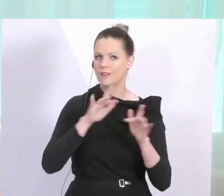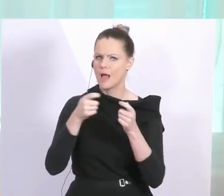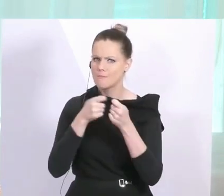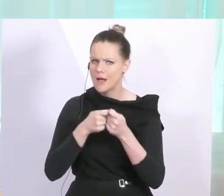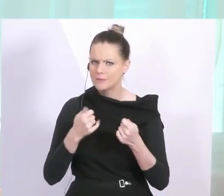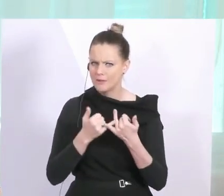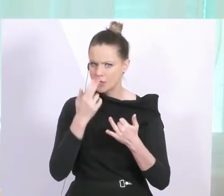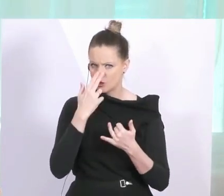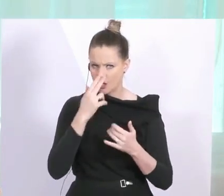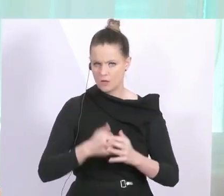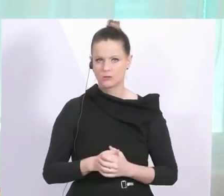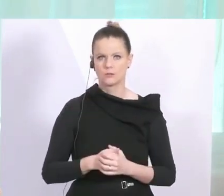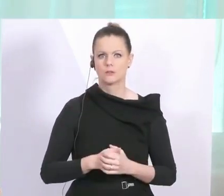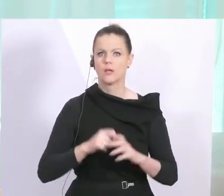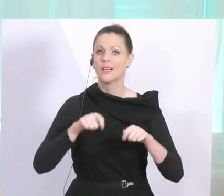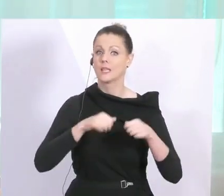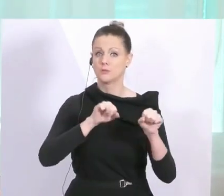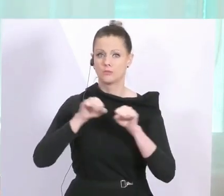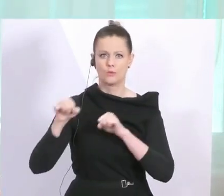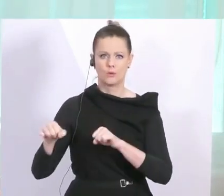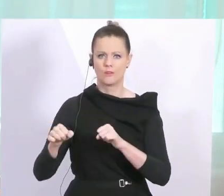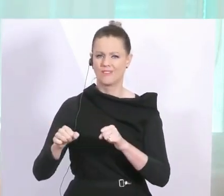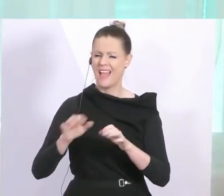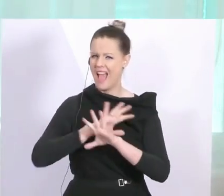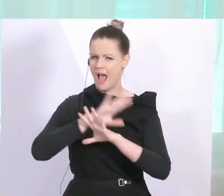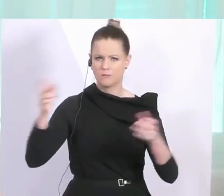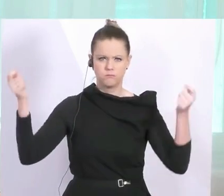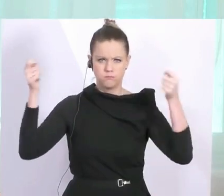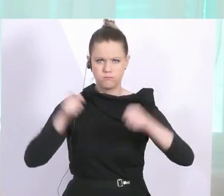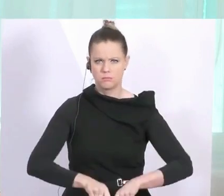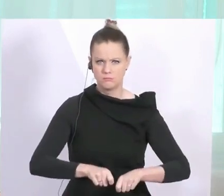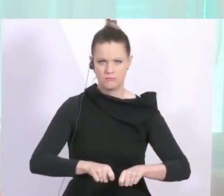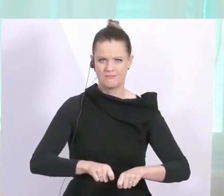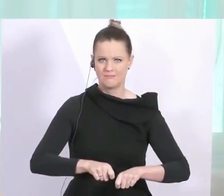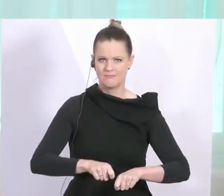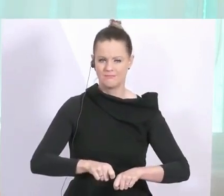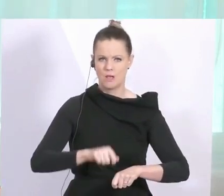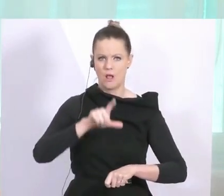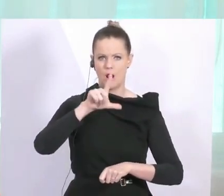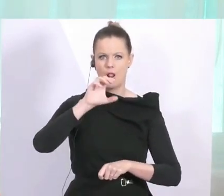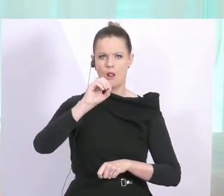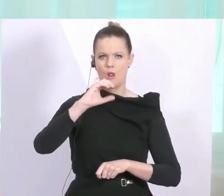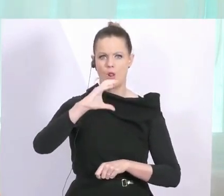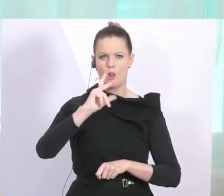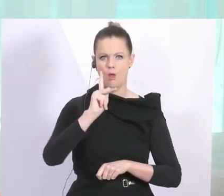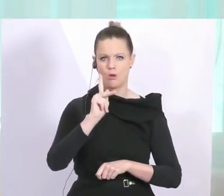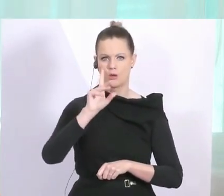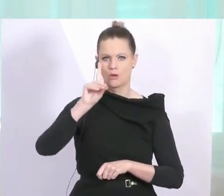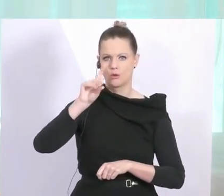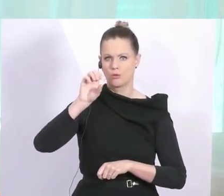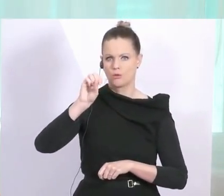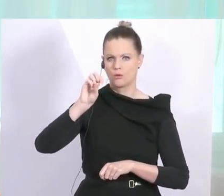gibt es die Möglichkeit des völligen Lockdowns. Eine Möglichkeit. Da gibt es die Möglichkeit von Big